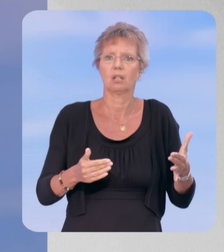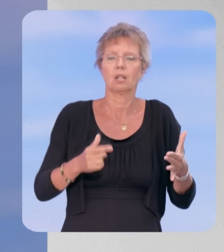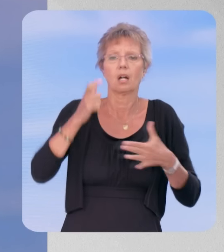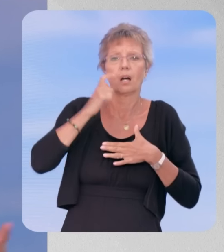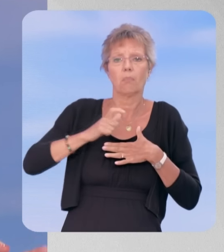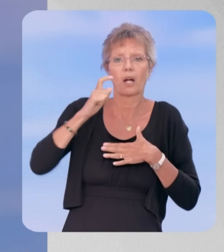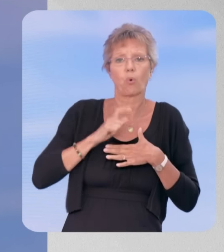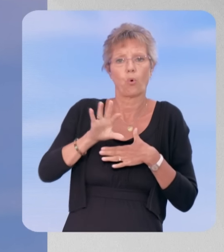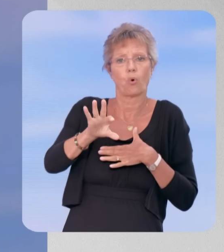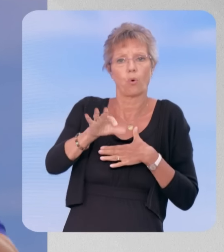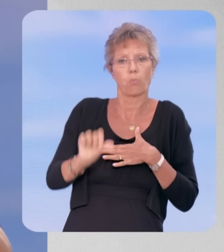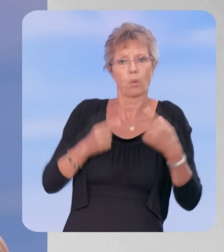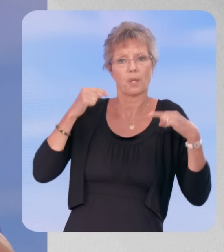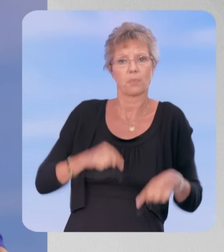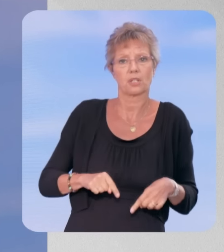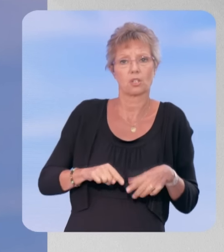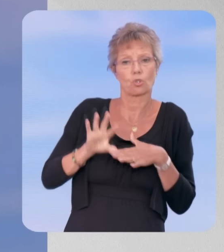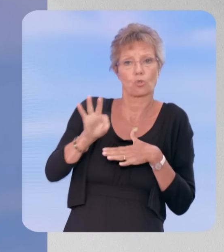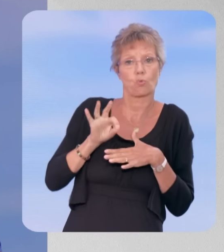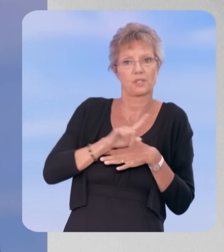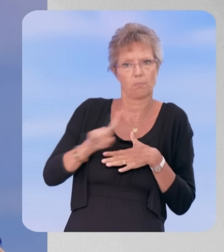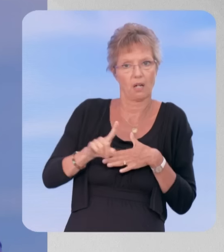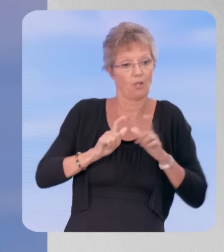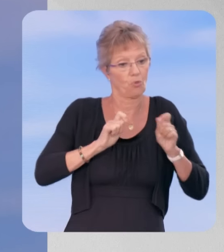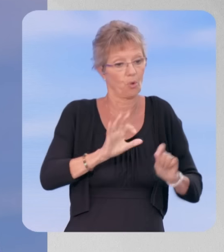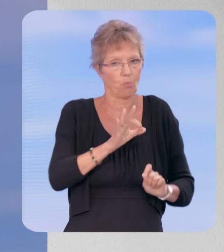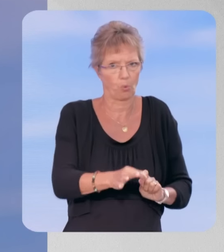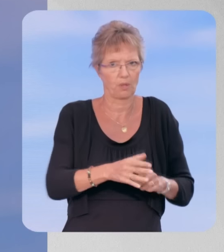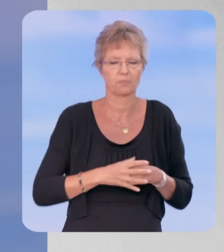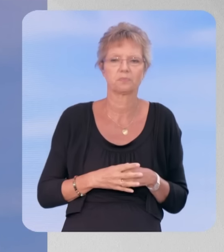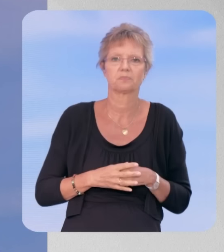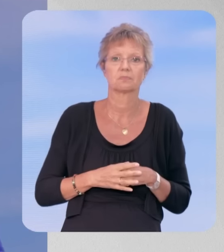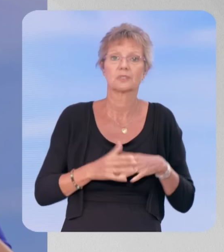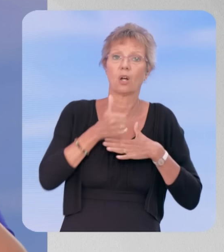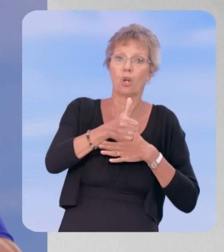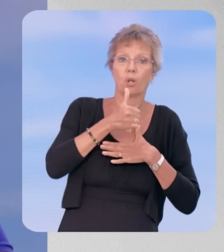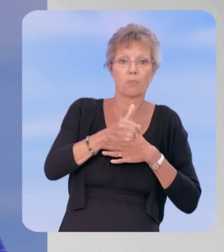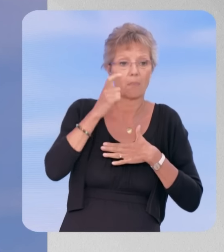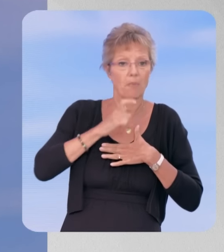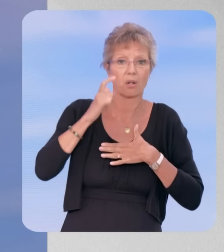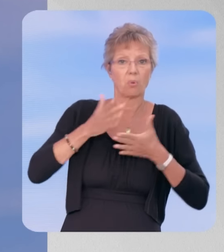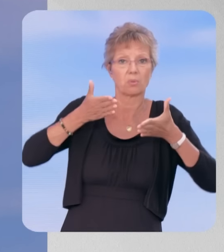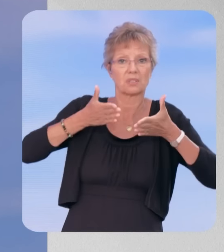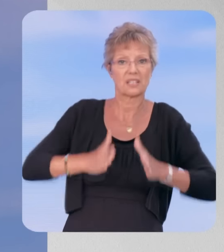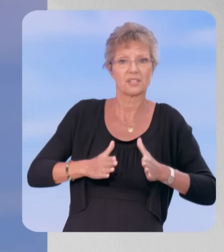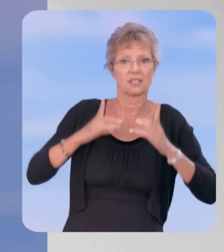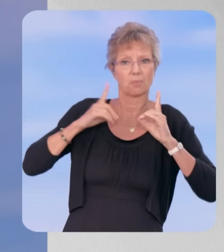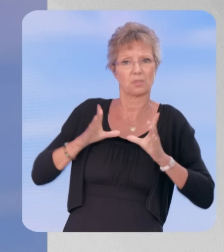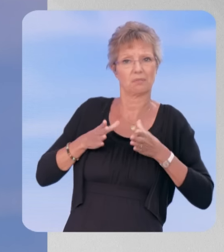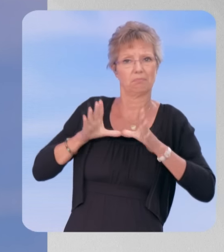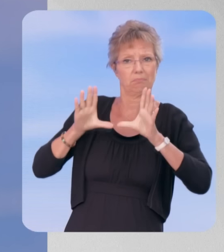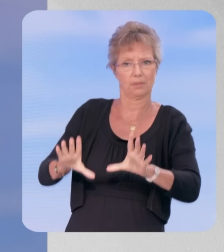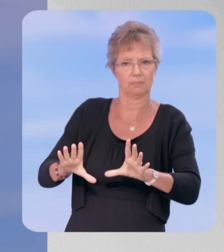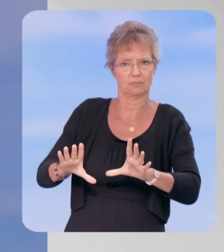et respecter le résultat des élections qu'il a lui-même demandées. Donc, pourquoi est-ce que nous faisons cela ? D'abord,